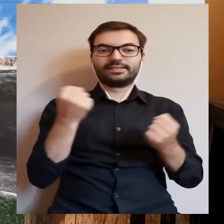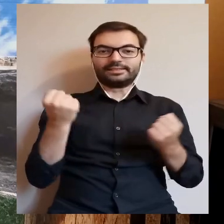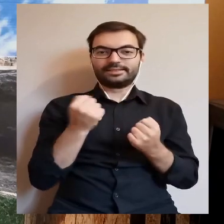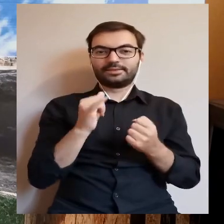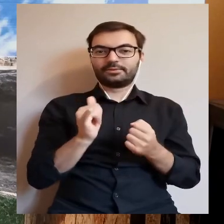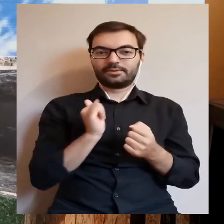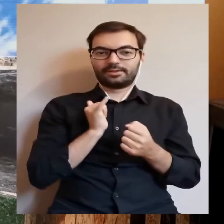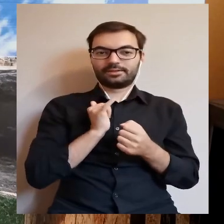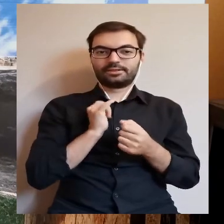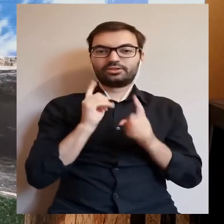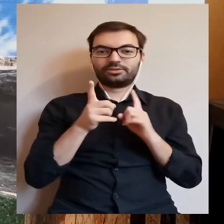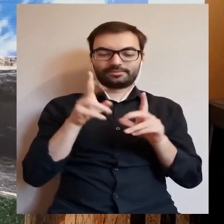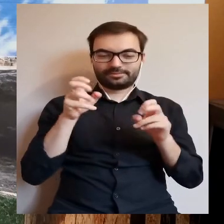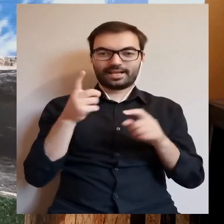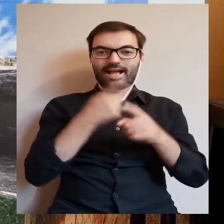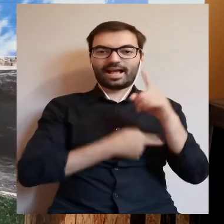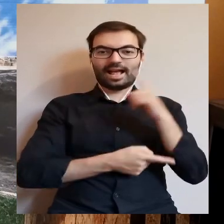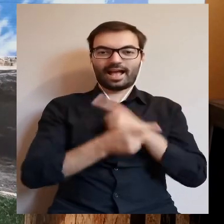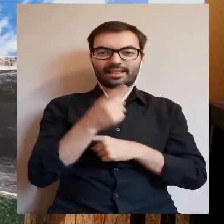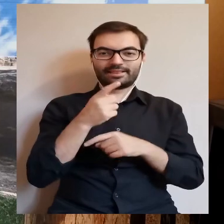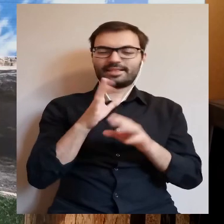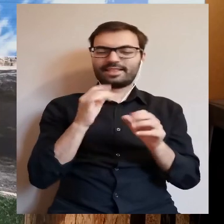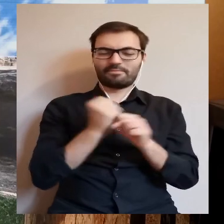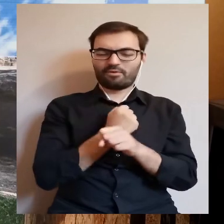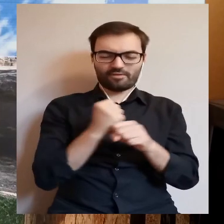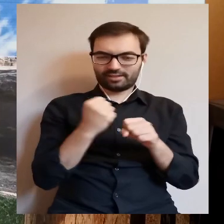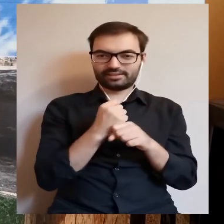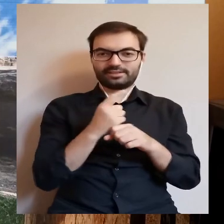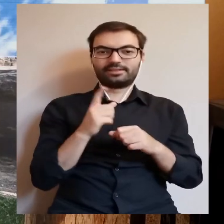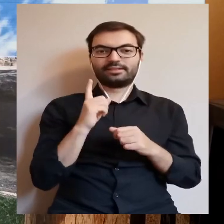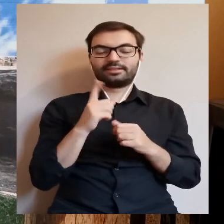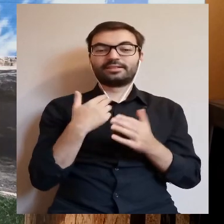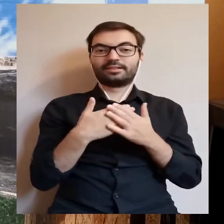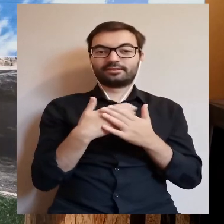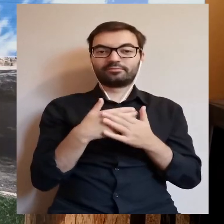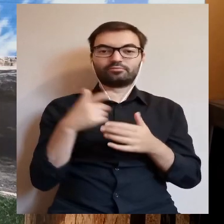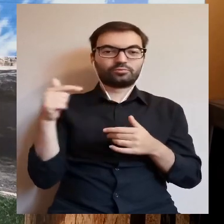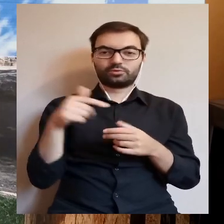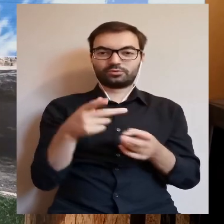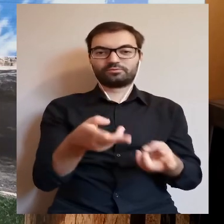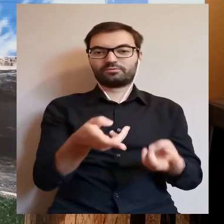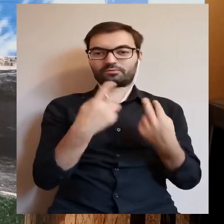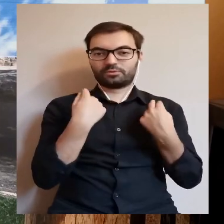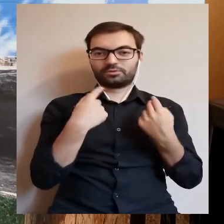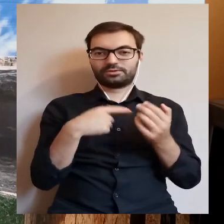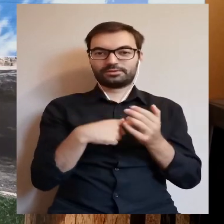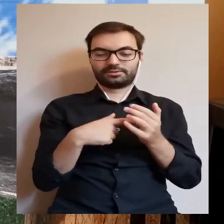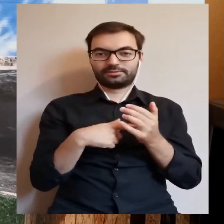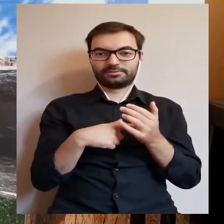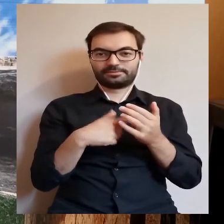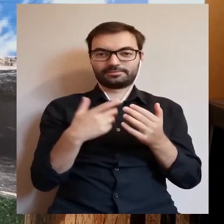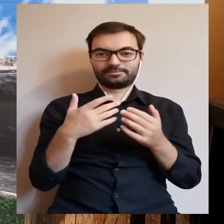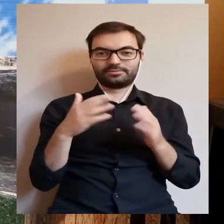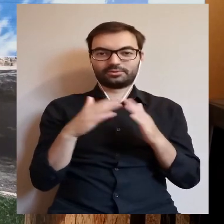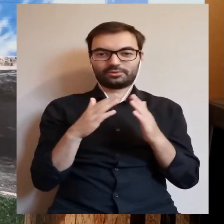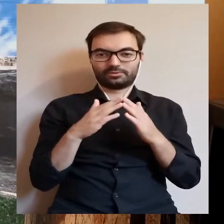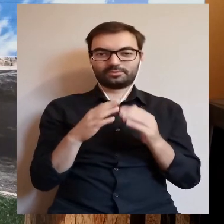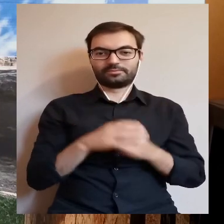postarał się, żeby szybko zostać rannym, tak niezbyt dotkliwie. W związku z tym odesłano go